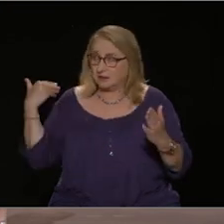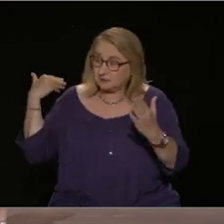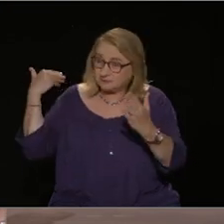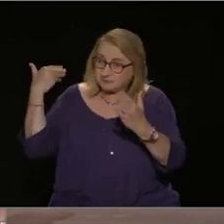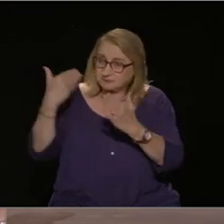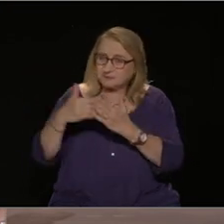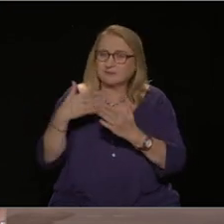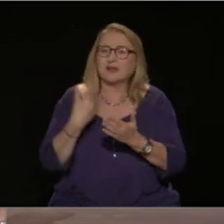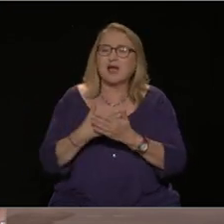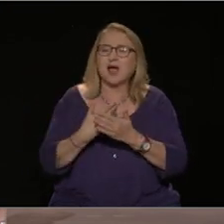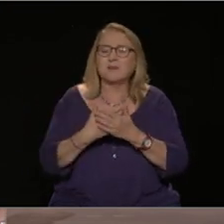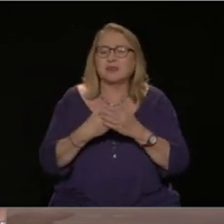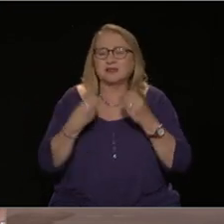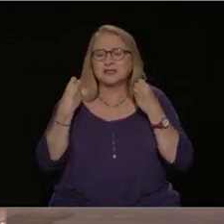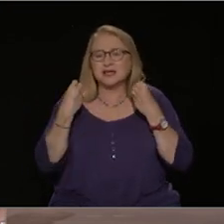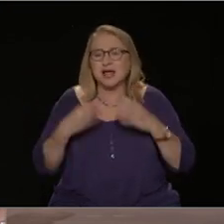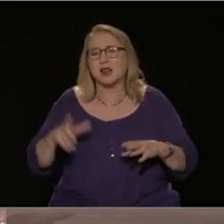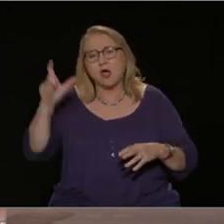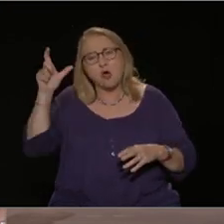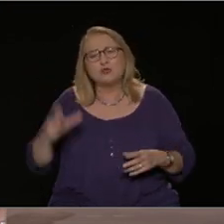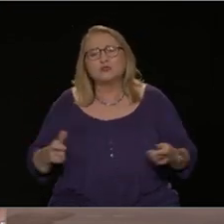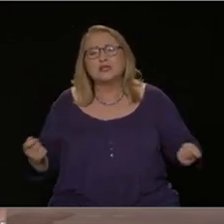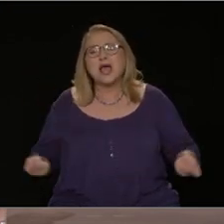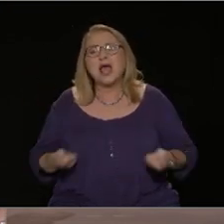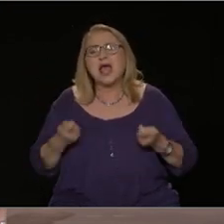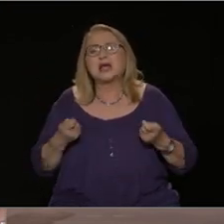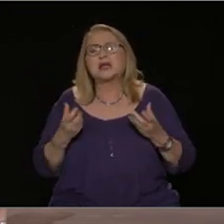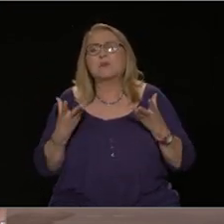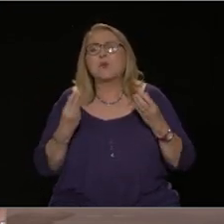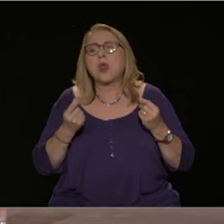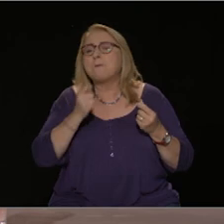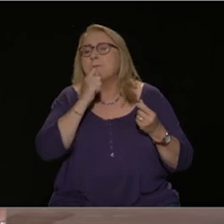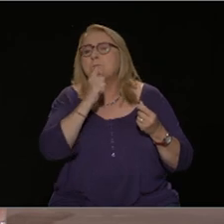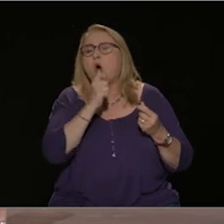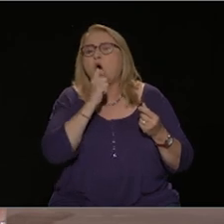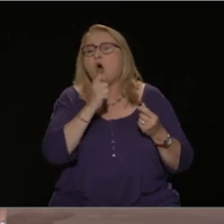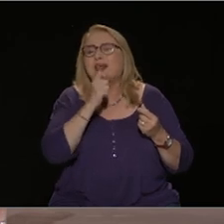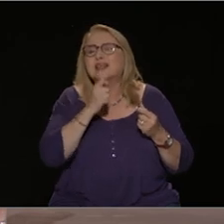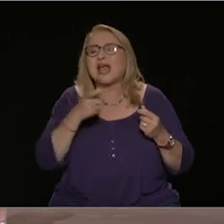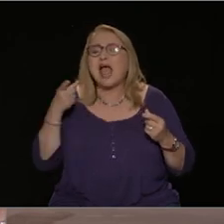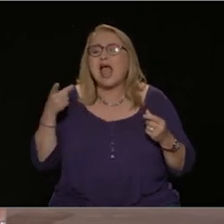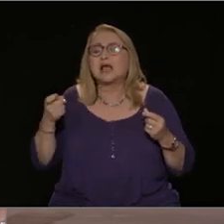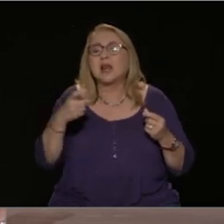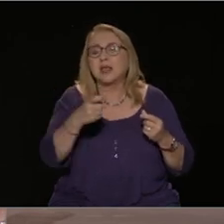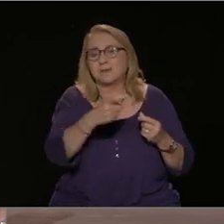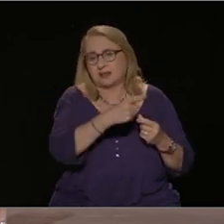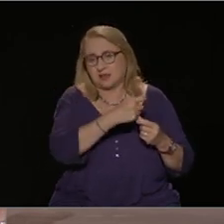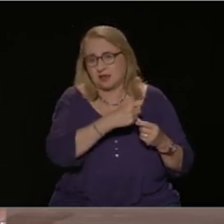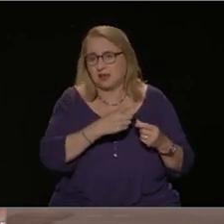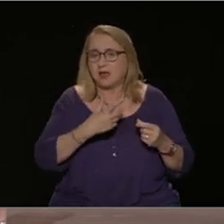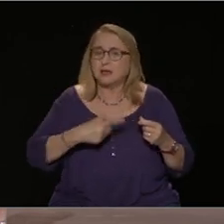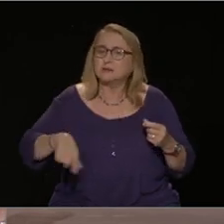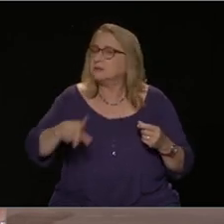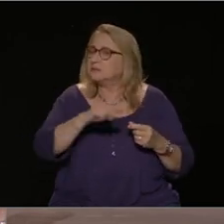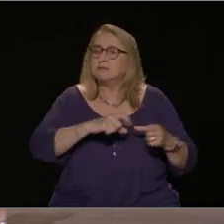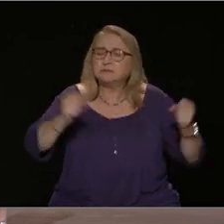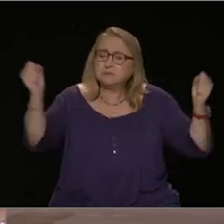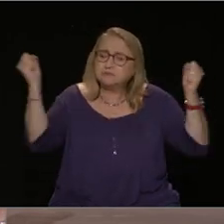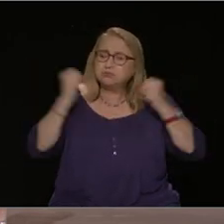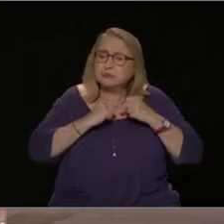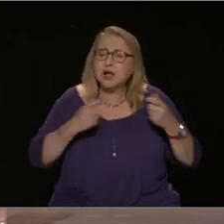πραγματικά τα πολιτικά εγκλήματα τα οποία έχει κάνει σε βάρος των εργαζομένων και της νεολαίας